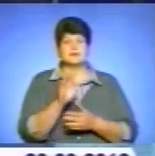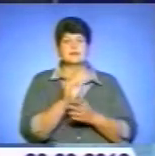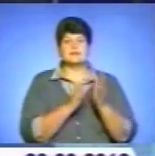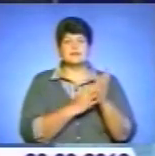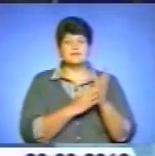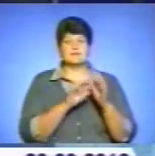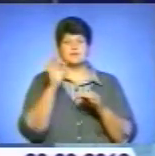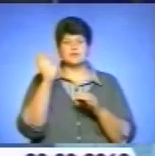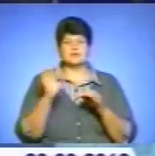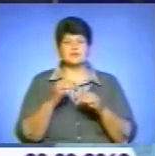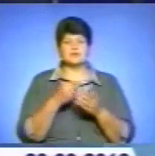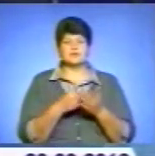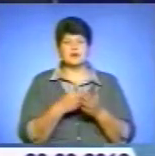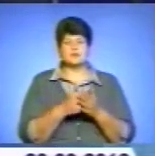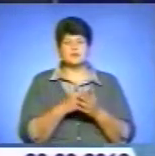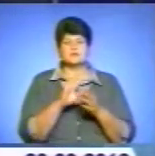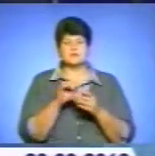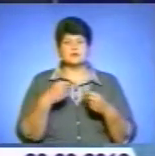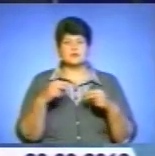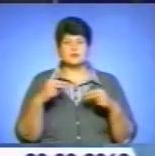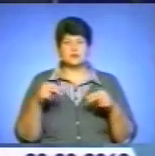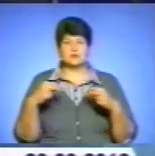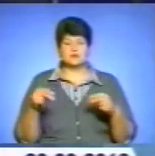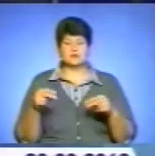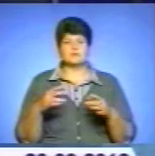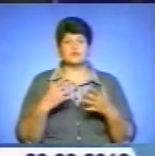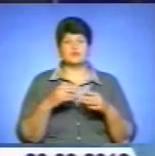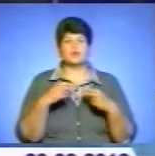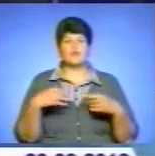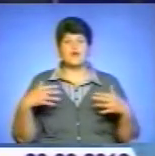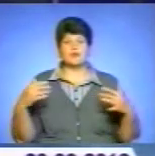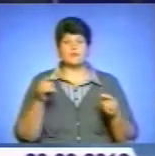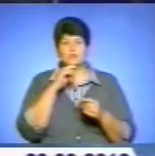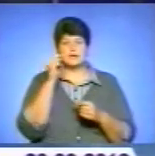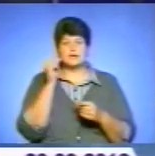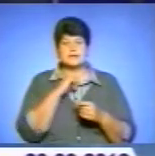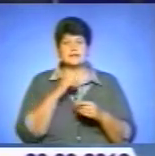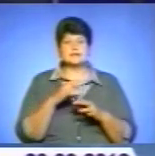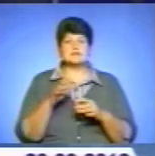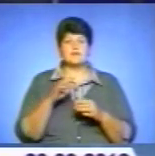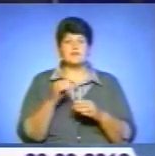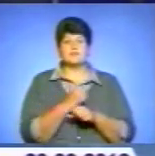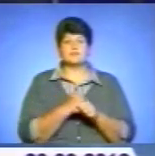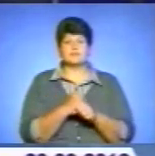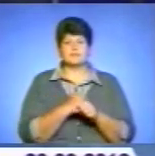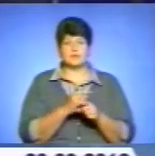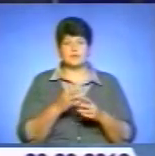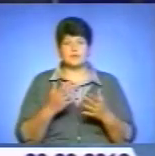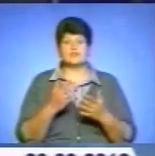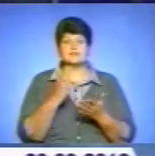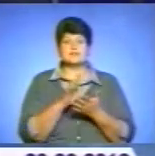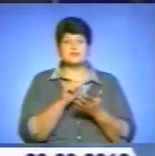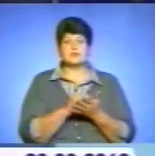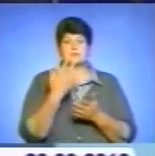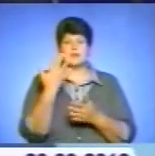вартості від усіх реалізованих через розрібну торгову мережу товарів в Україні засоби фармації. Вони займають п